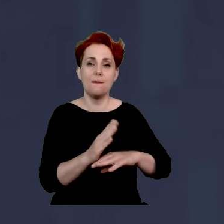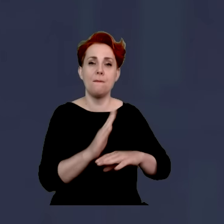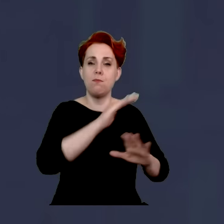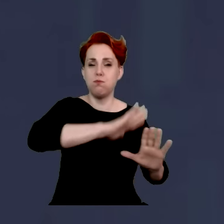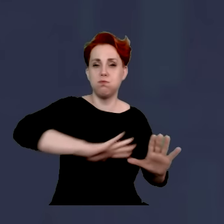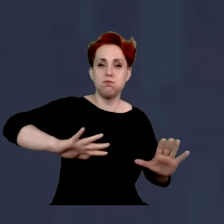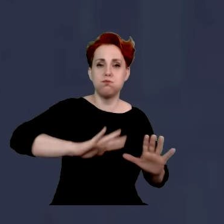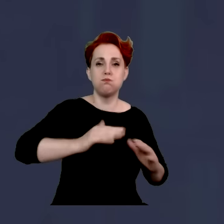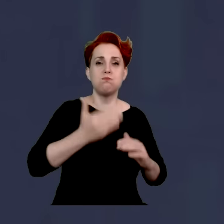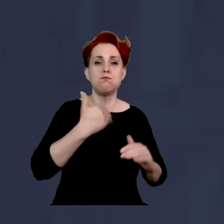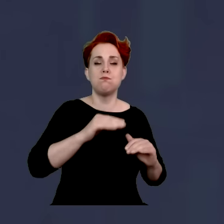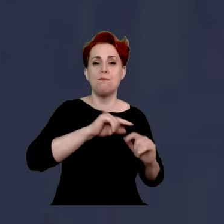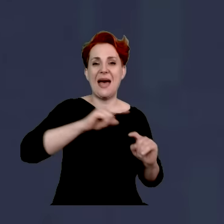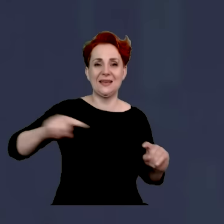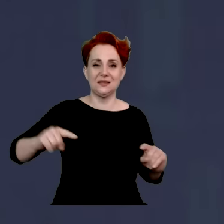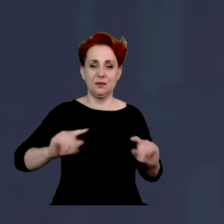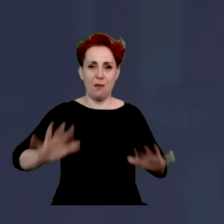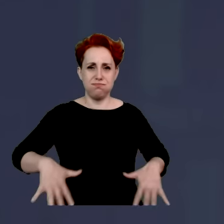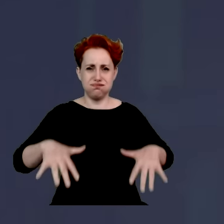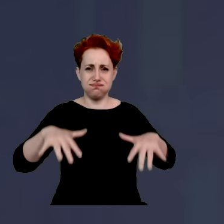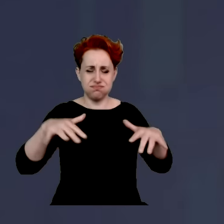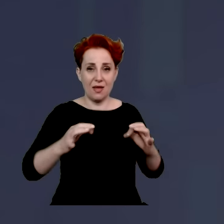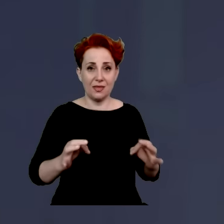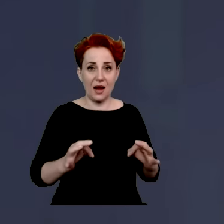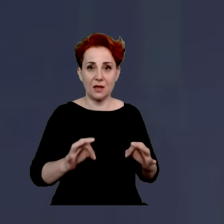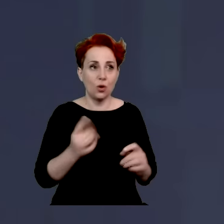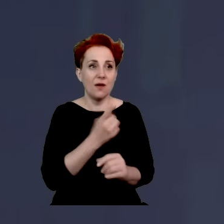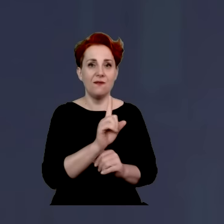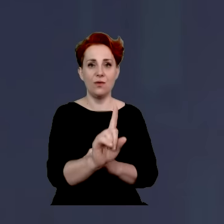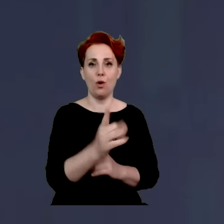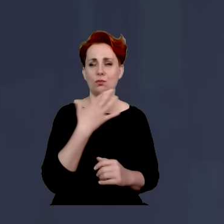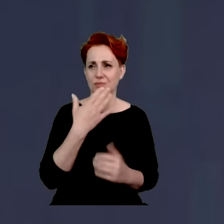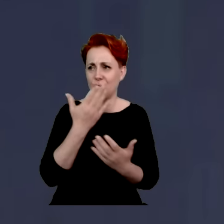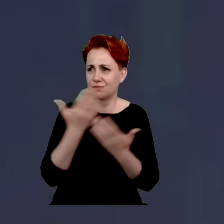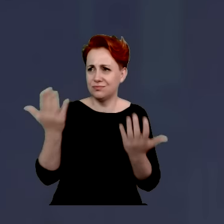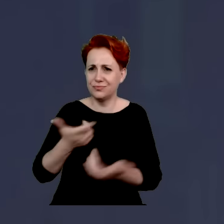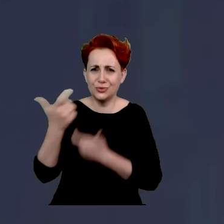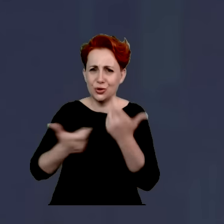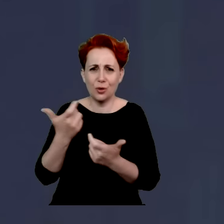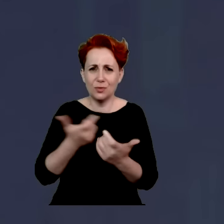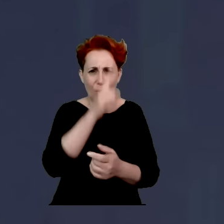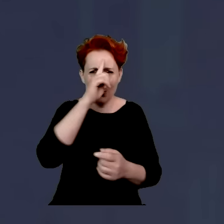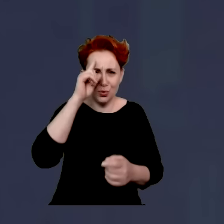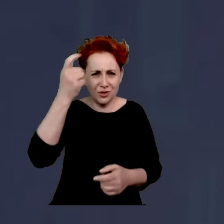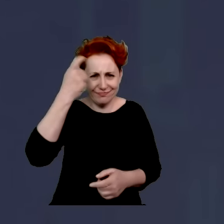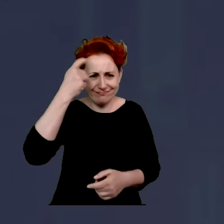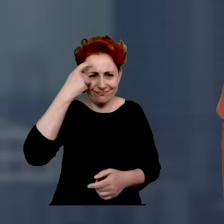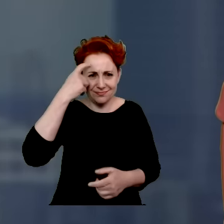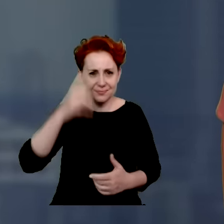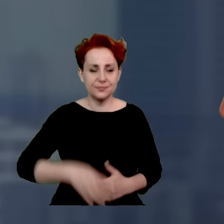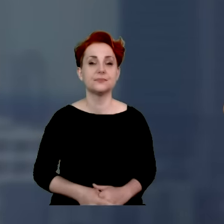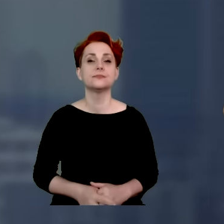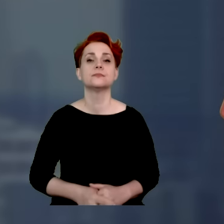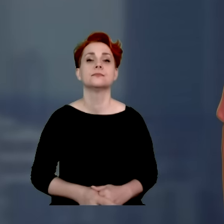Podbeskidziu wychodzi i w swoim głównym przekazie zajmuje się moją deską klozetową. No ludzie, no puknijcie wy się w czoło. A to mam dla pana jeszcze jedną